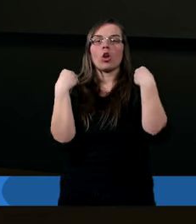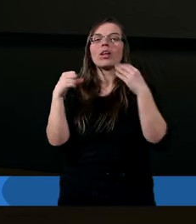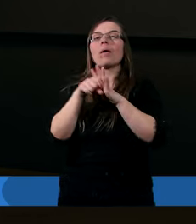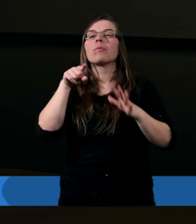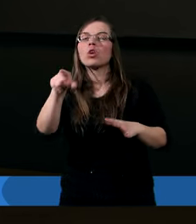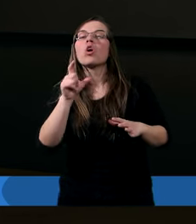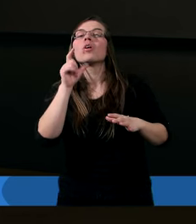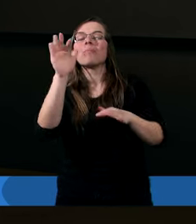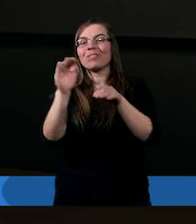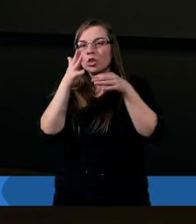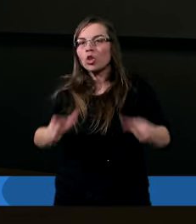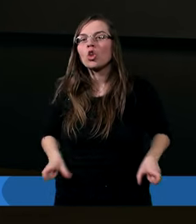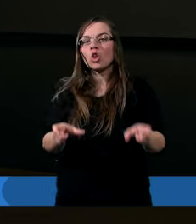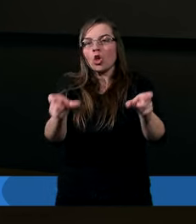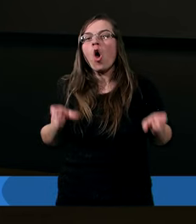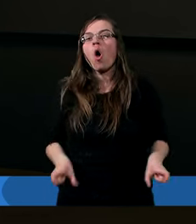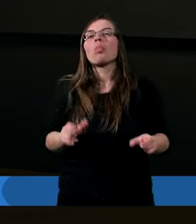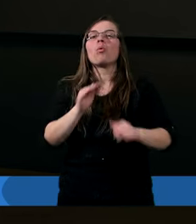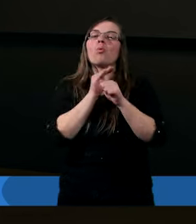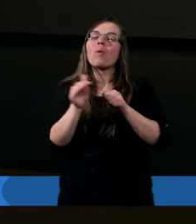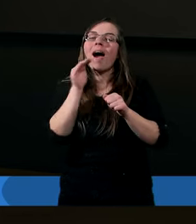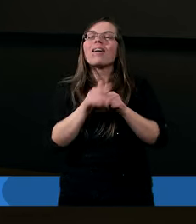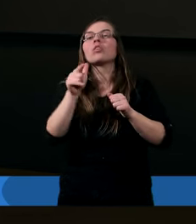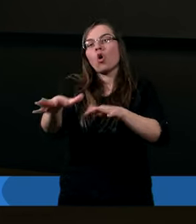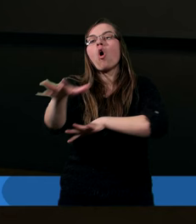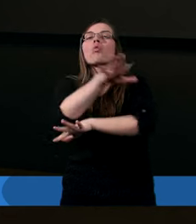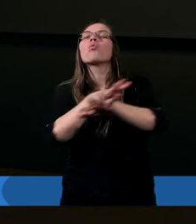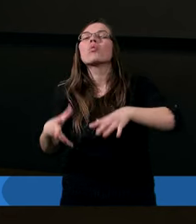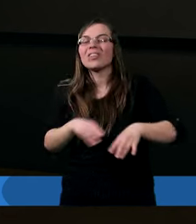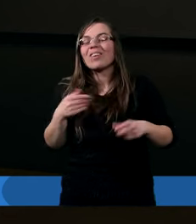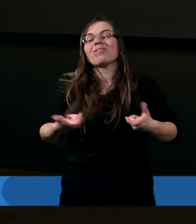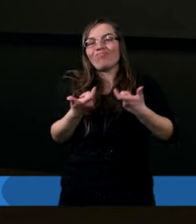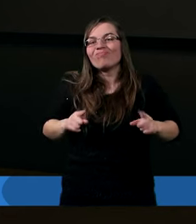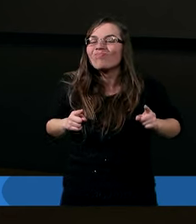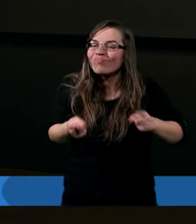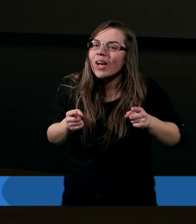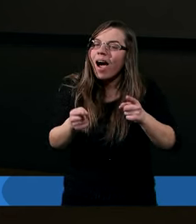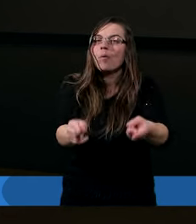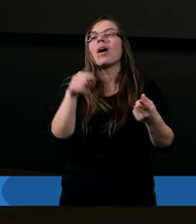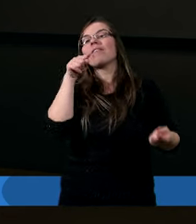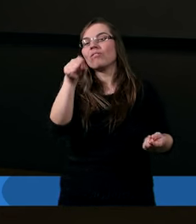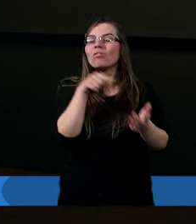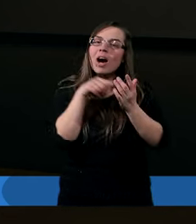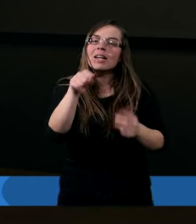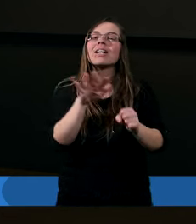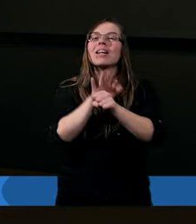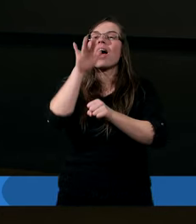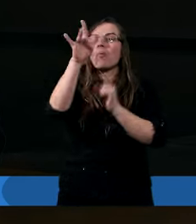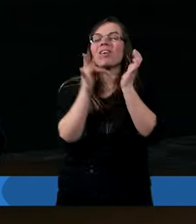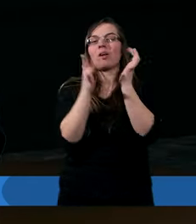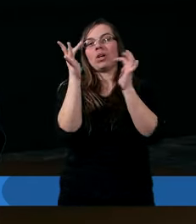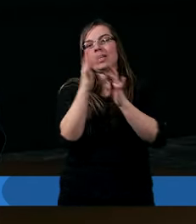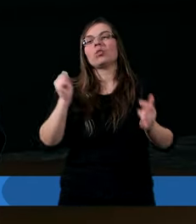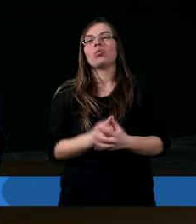do tego tronu łaski, to czyni Duch Święty. I Chrystus to właśnie zapowiadał.